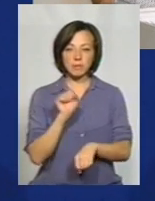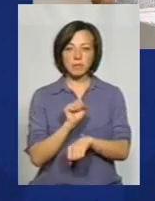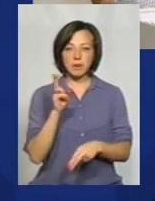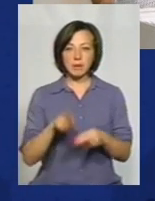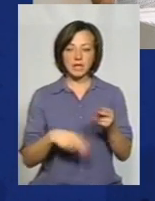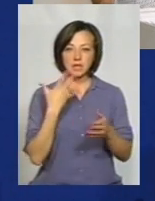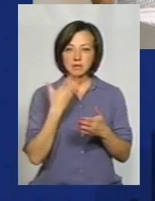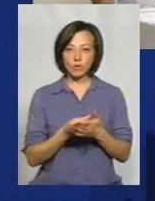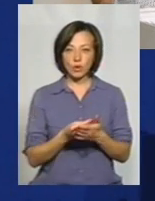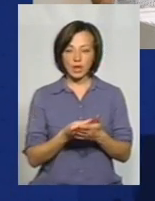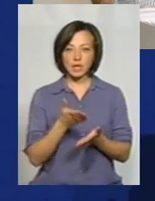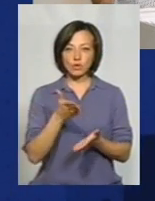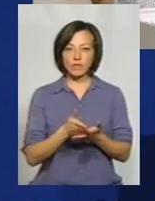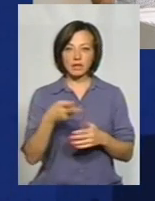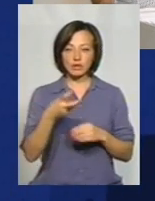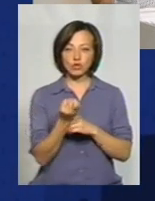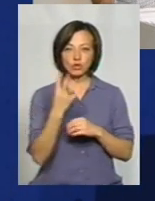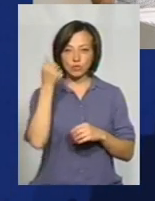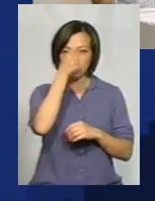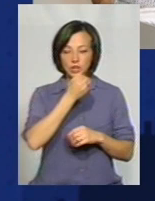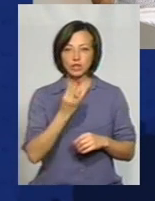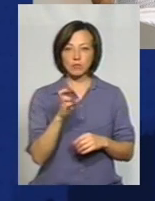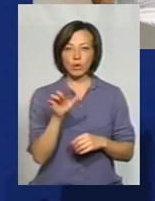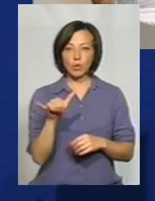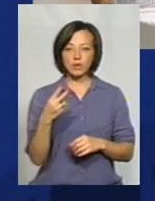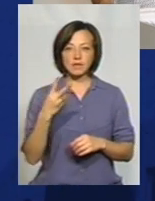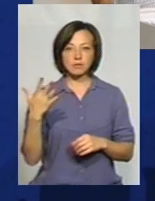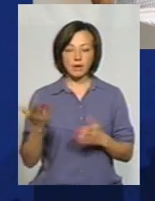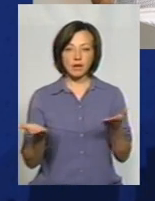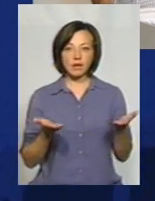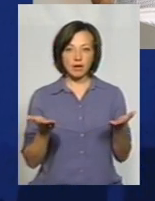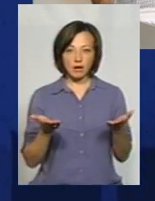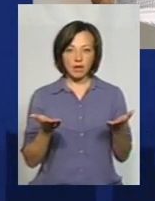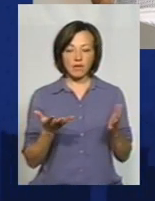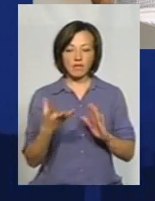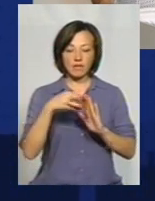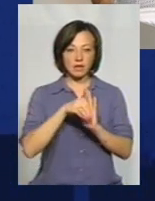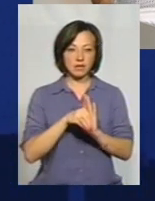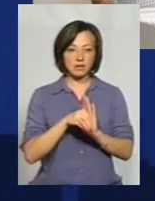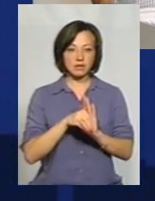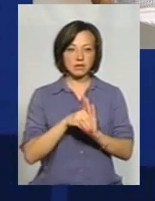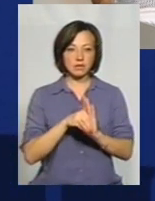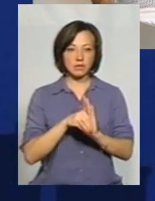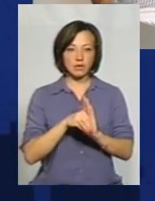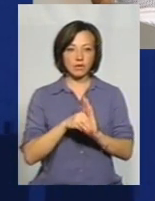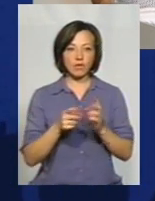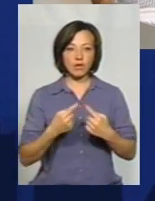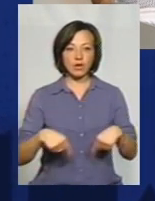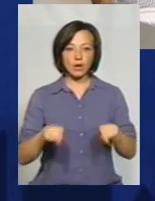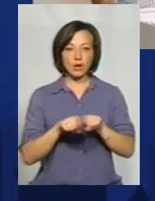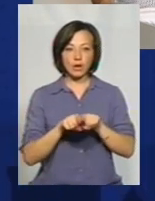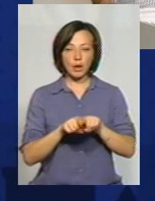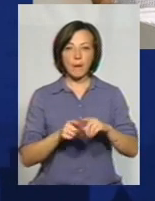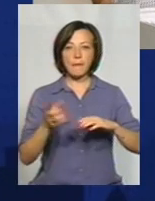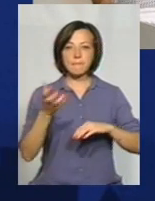існування у 2014 році. Це ШБУ-25, яка влилася в таку організацію, як «Південь захист